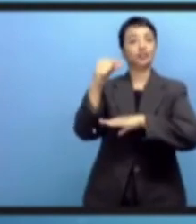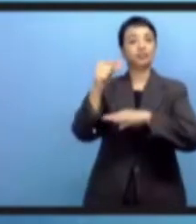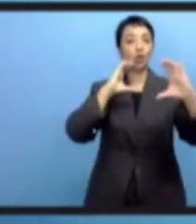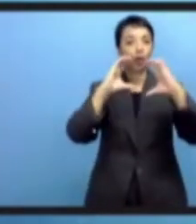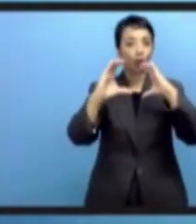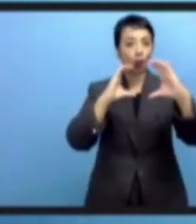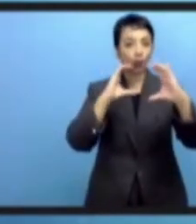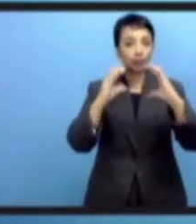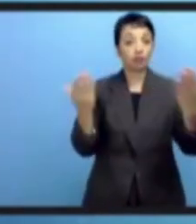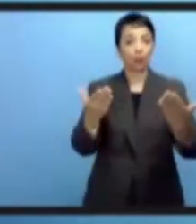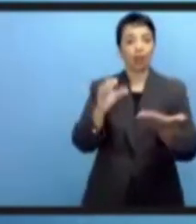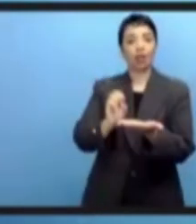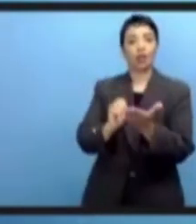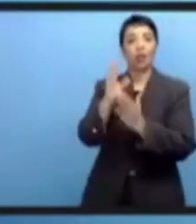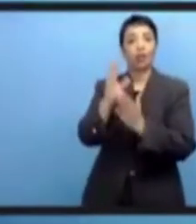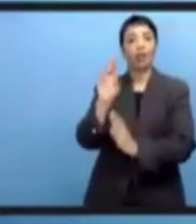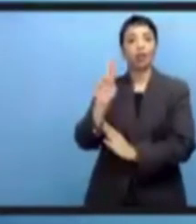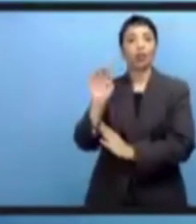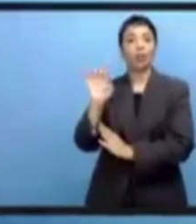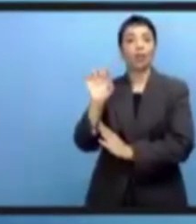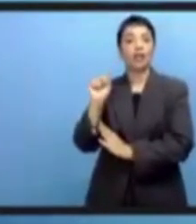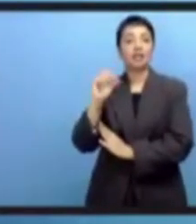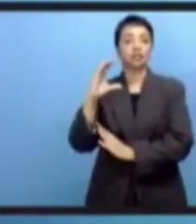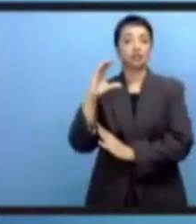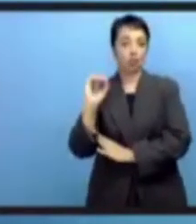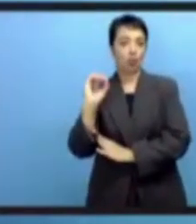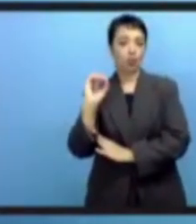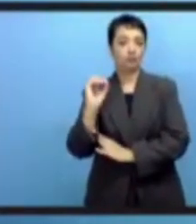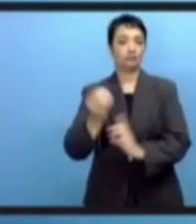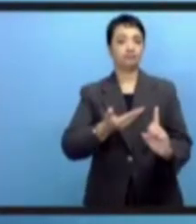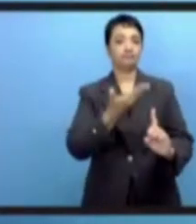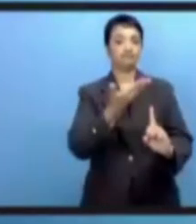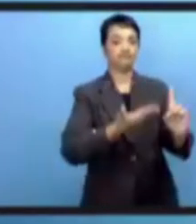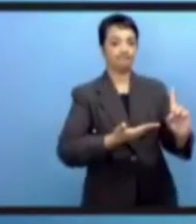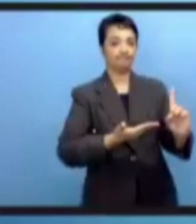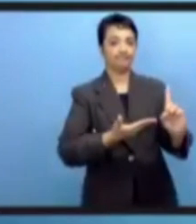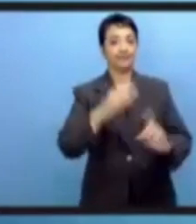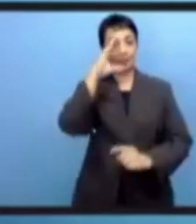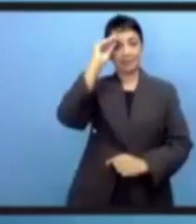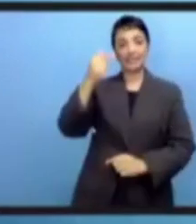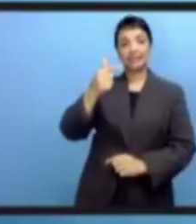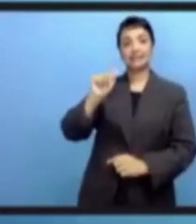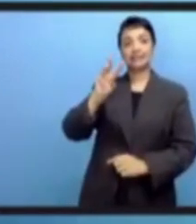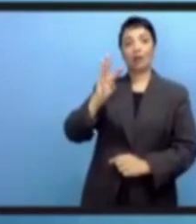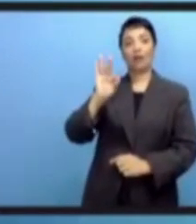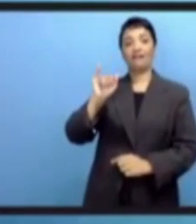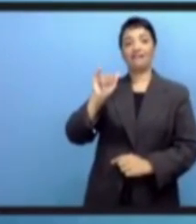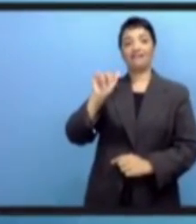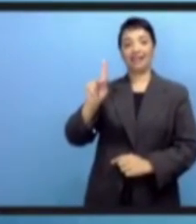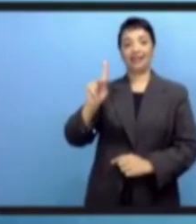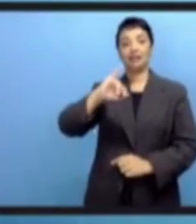Толфика Джиласи, заместителя генерального директора НЭС по вопросам коммуникации и информации.